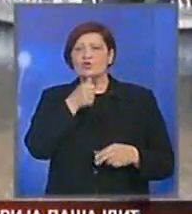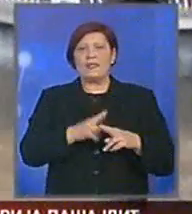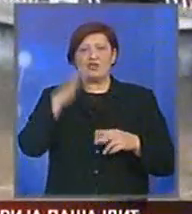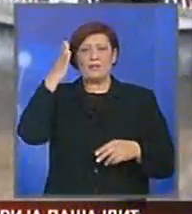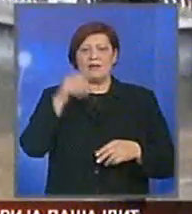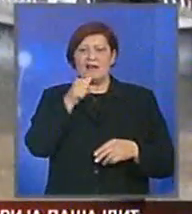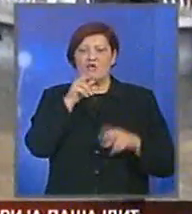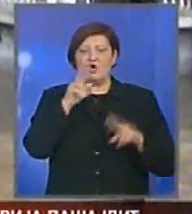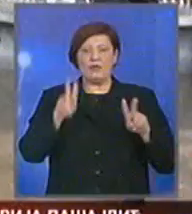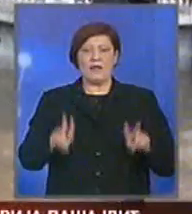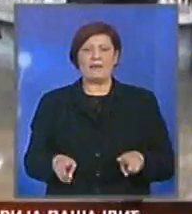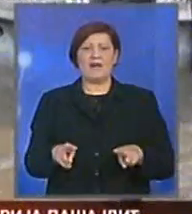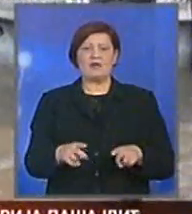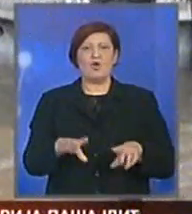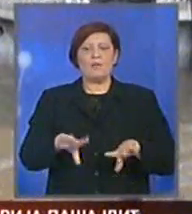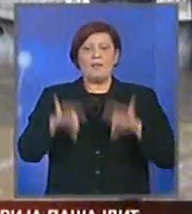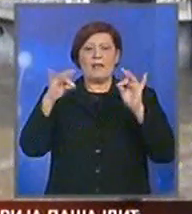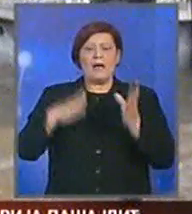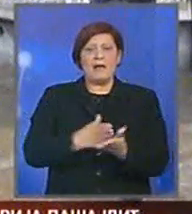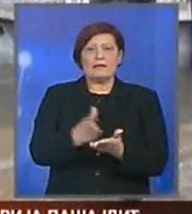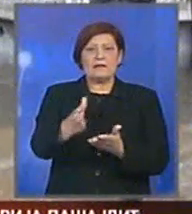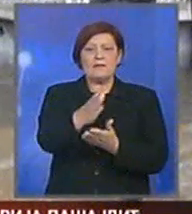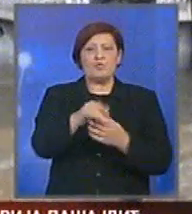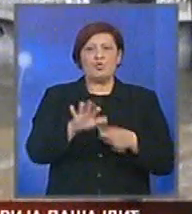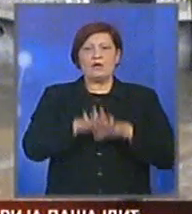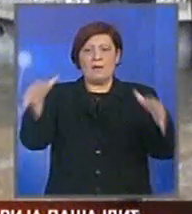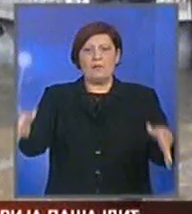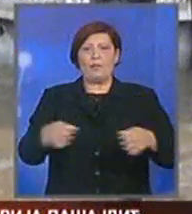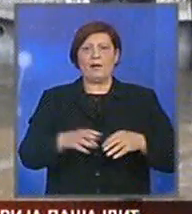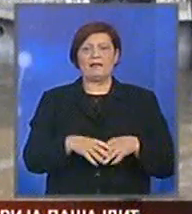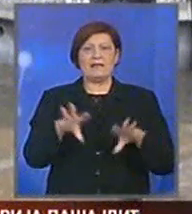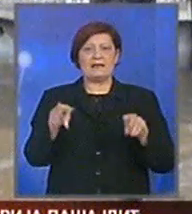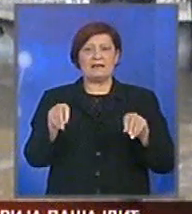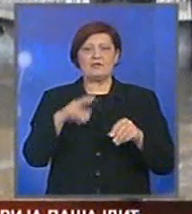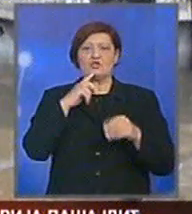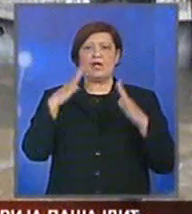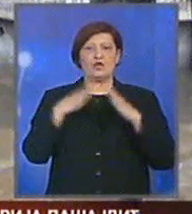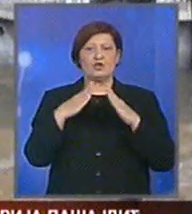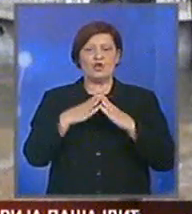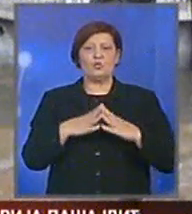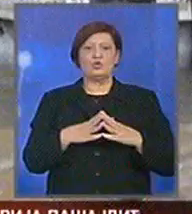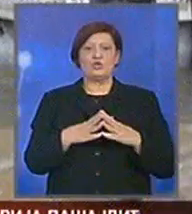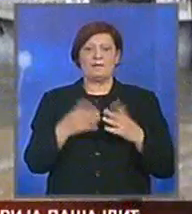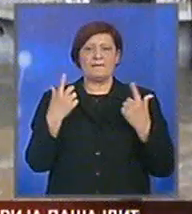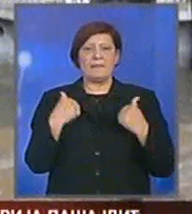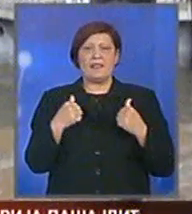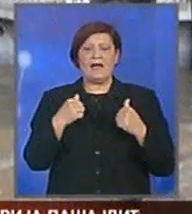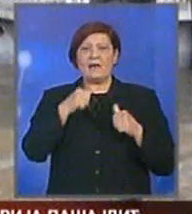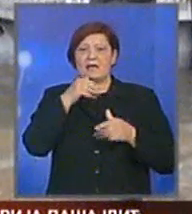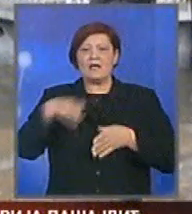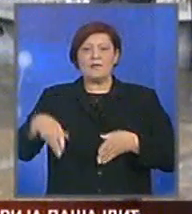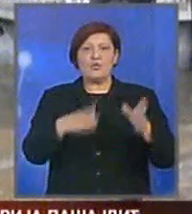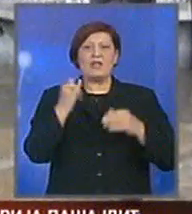što voda da nas nalazku da poplanit zemnište za mačinstva, ali i i vrstu